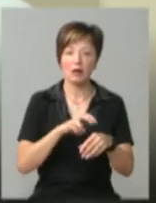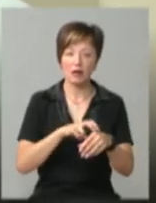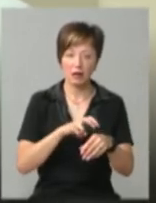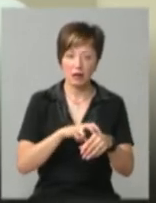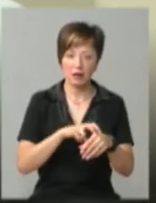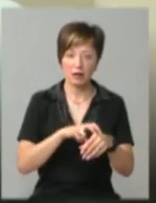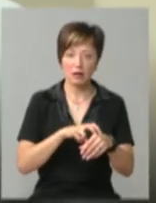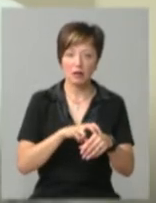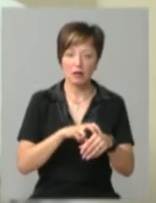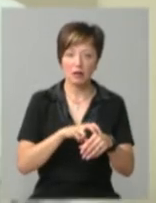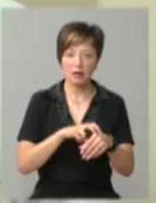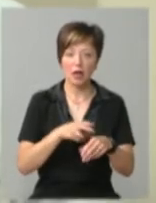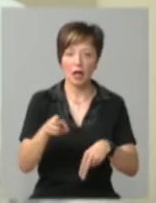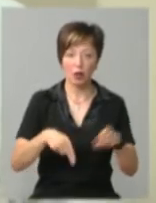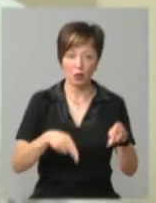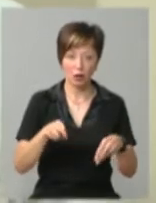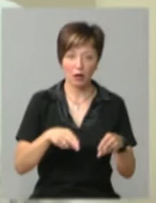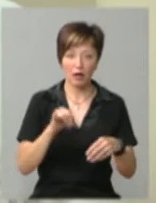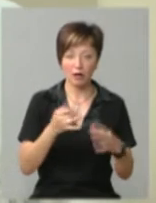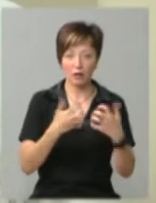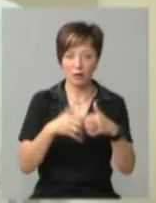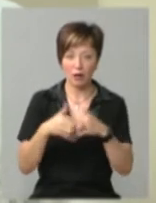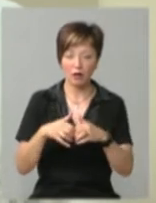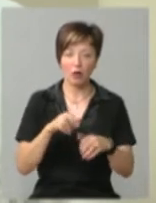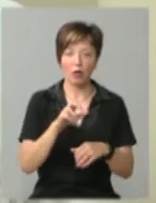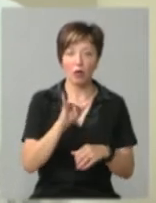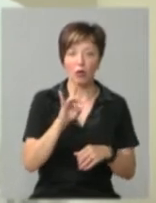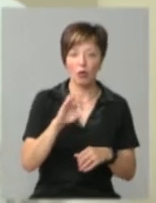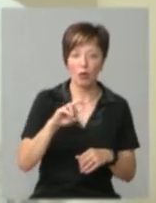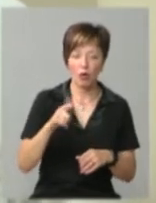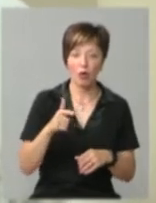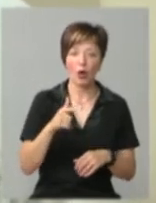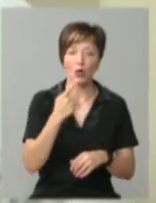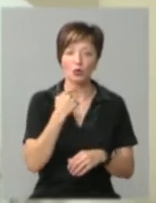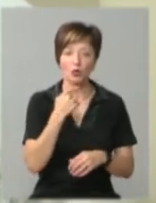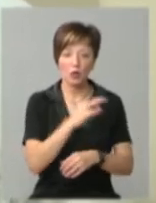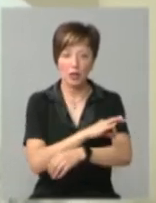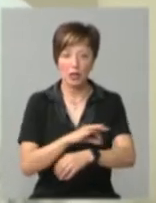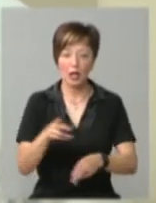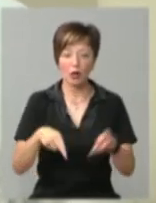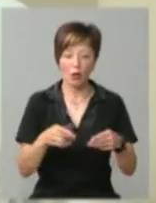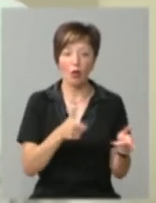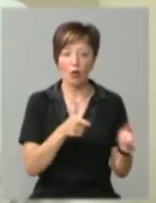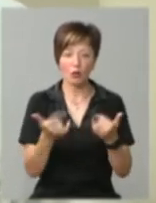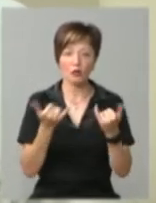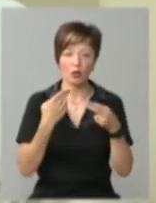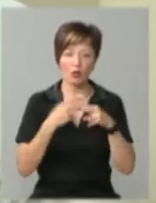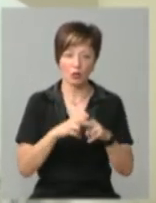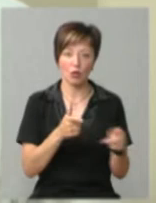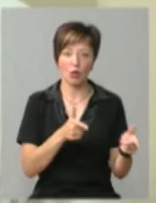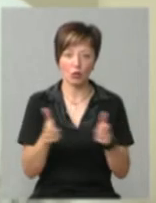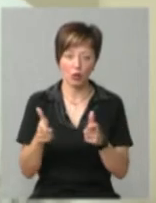два трансплант-хірурги. Уроли, суддяні хірурги, ми готові на сьогодні, технічно готові,